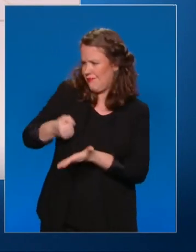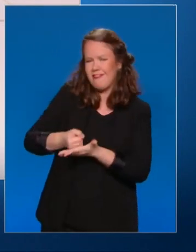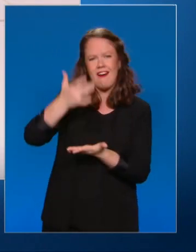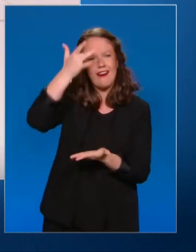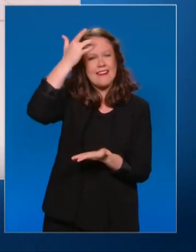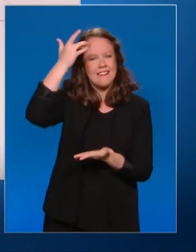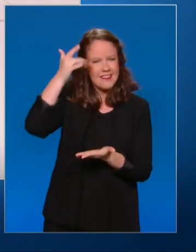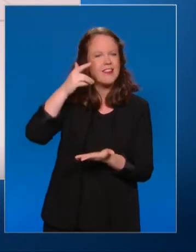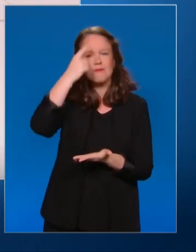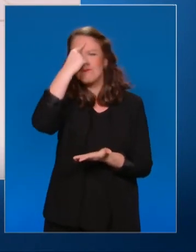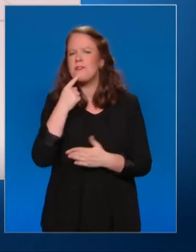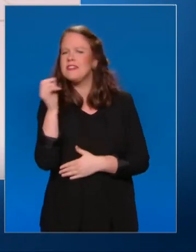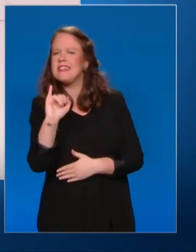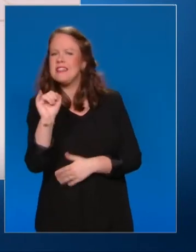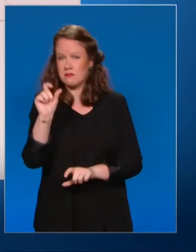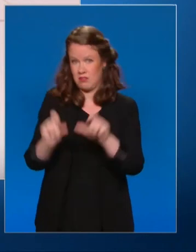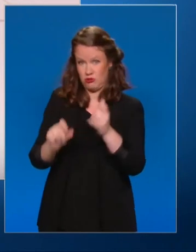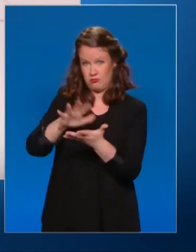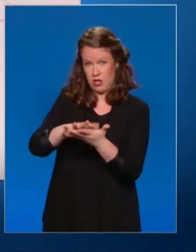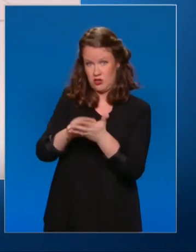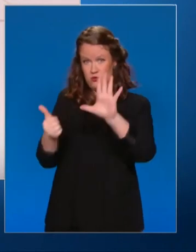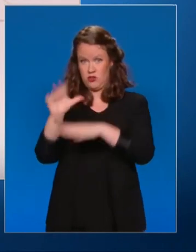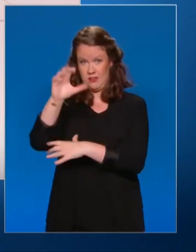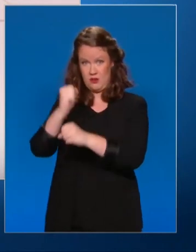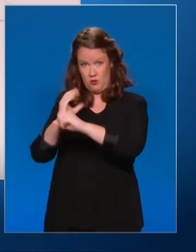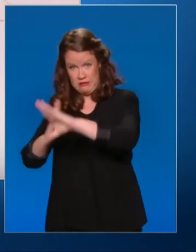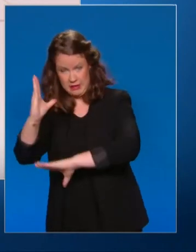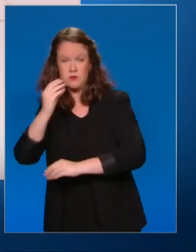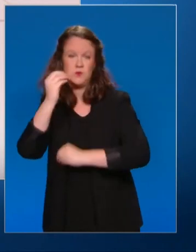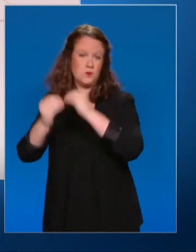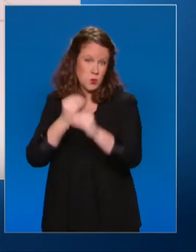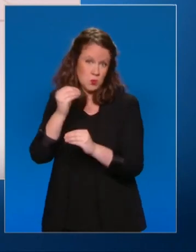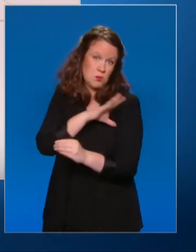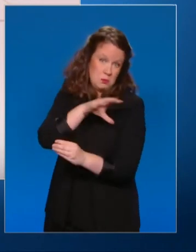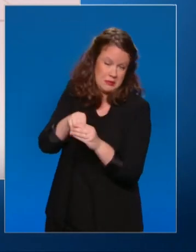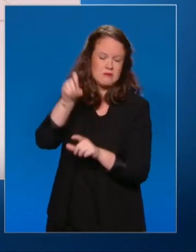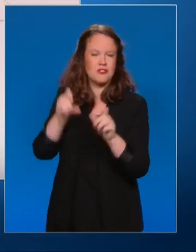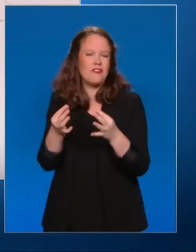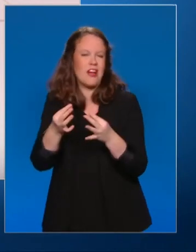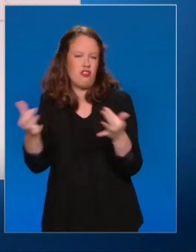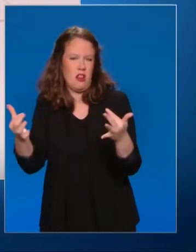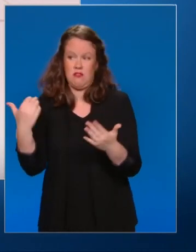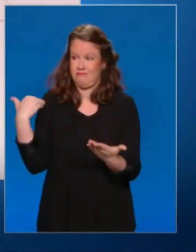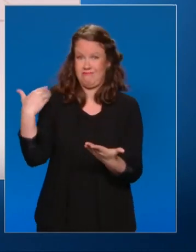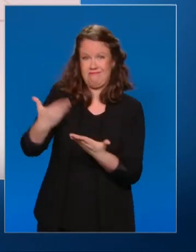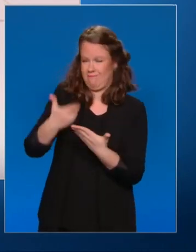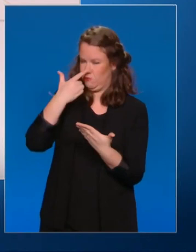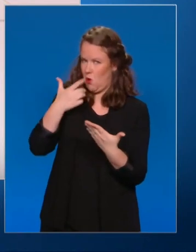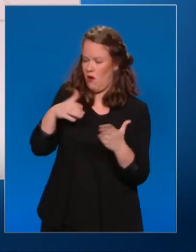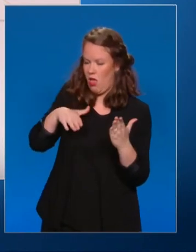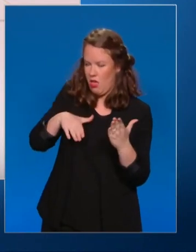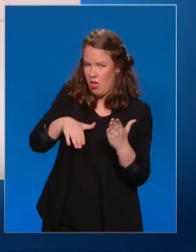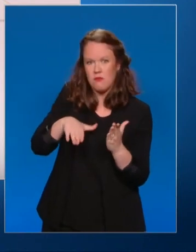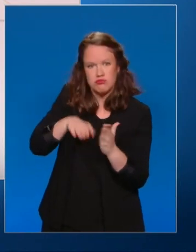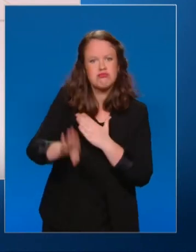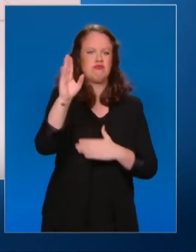de 65 ans et les plus fragiles. Il nous faut aujourd'hui l'accélérer. Si vous avez été vacciné il y a plus de six